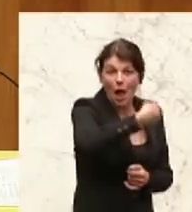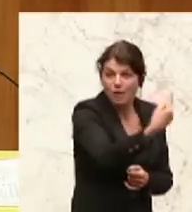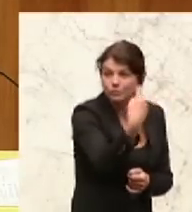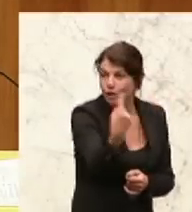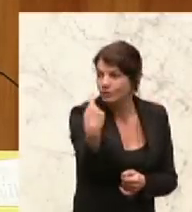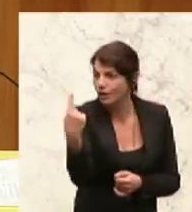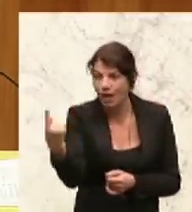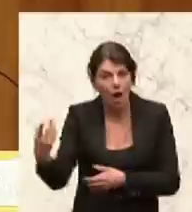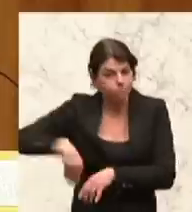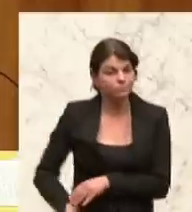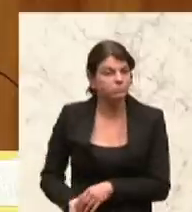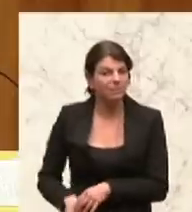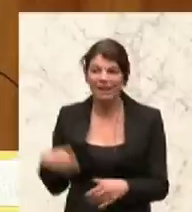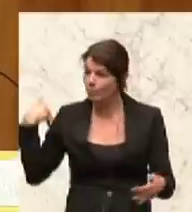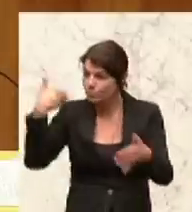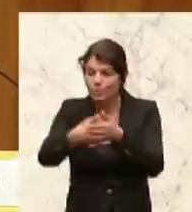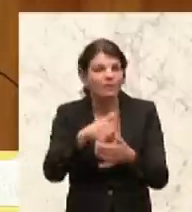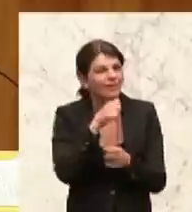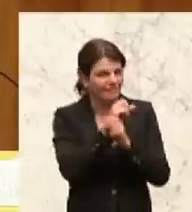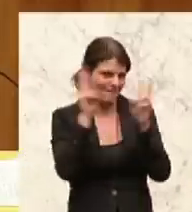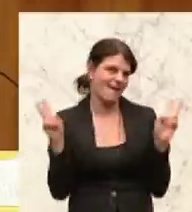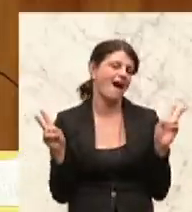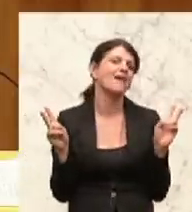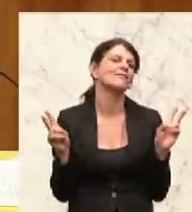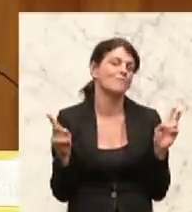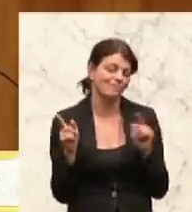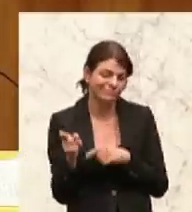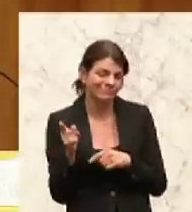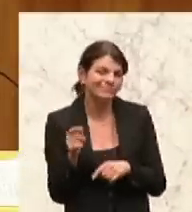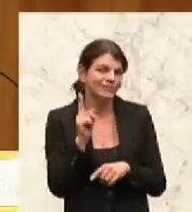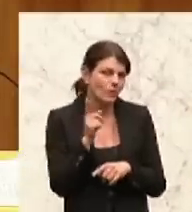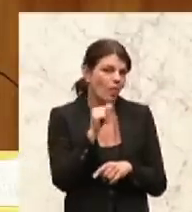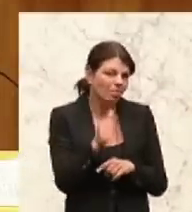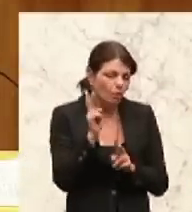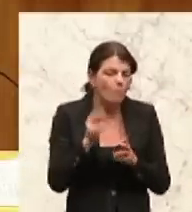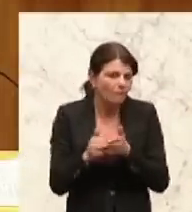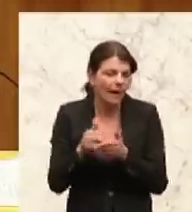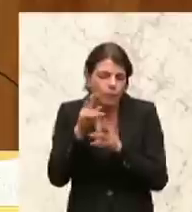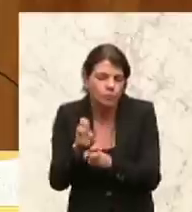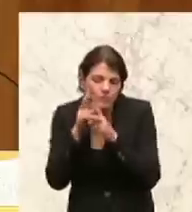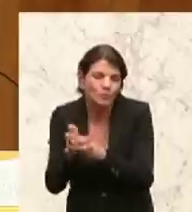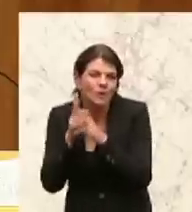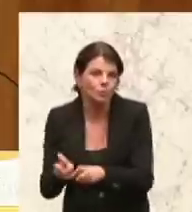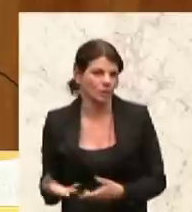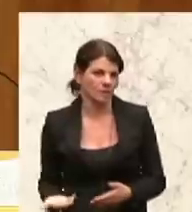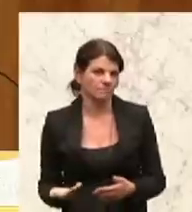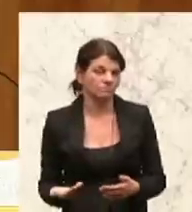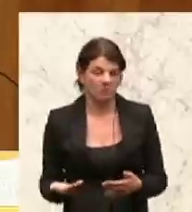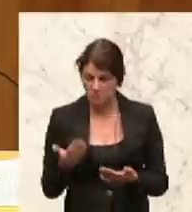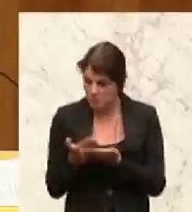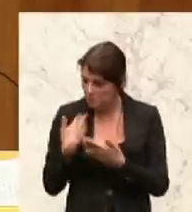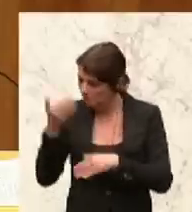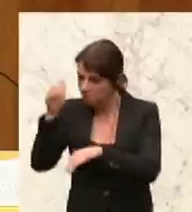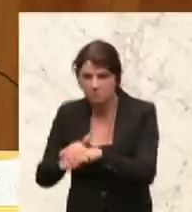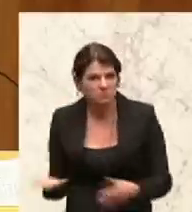das ist bis heute nicht klar, ob das hätte nicht weitere Untersuchungen nach sich ziehen müssen, nachdem offenkundig nicht